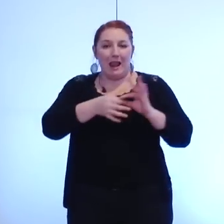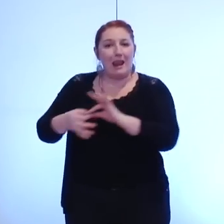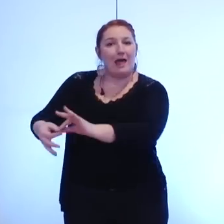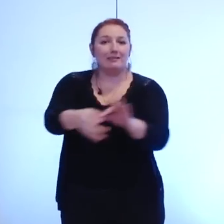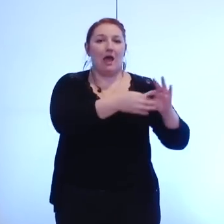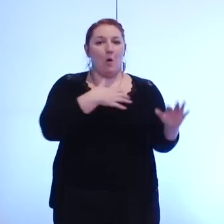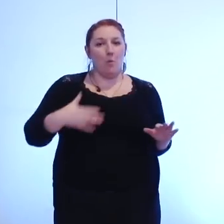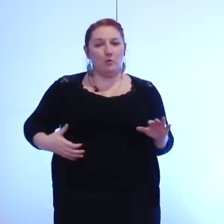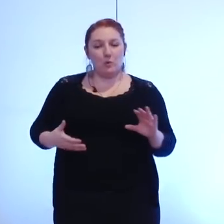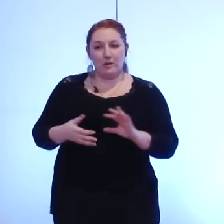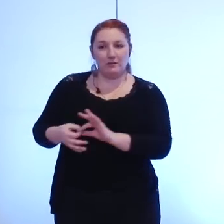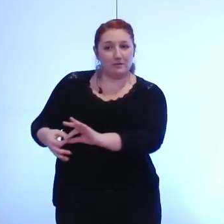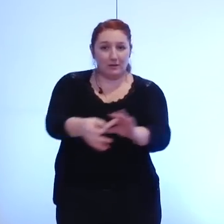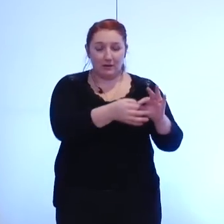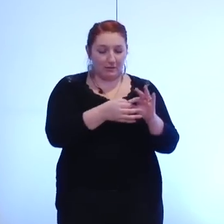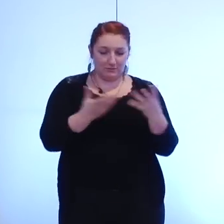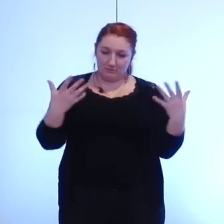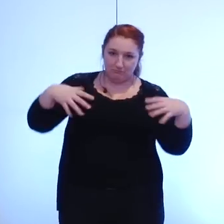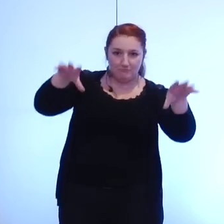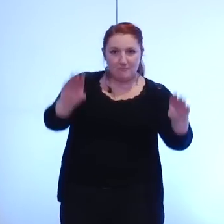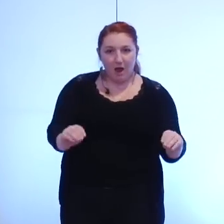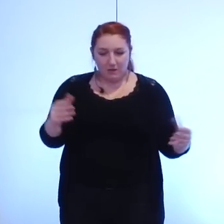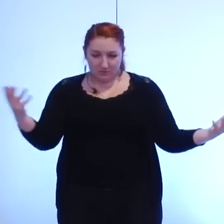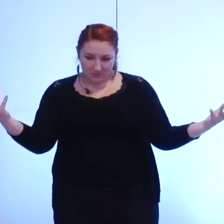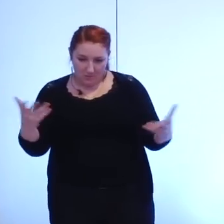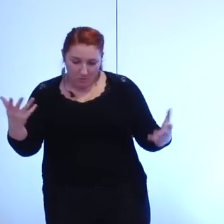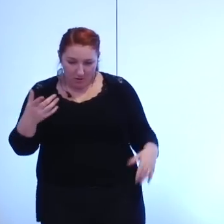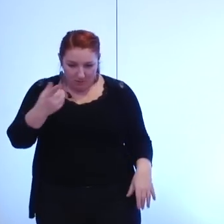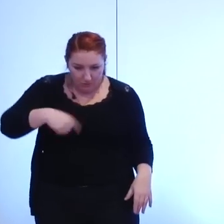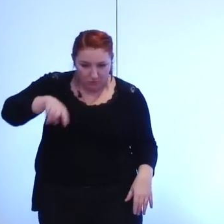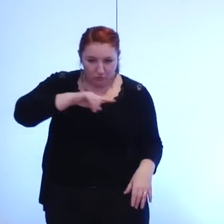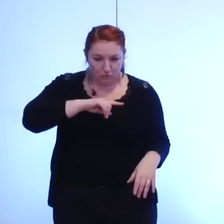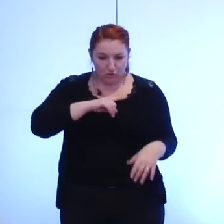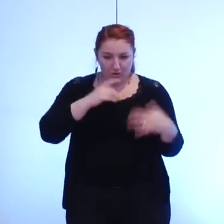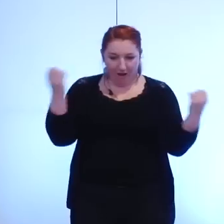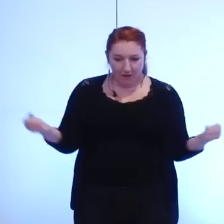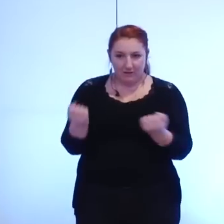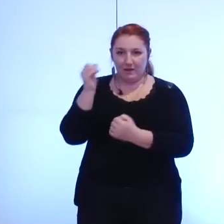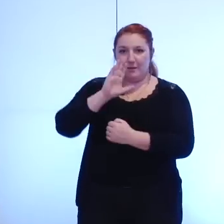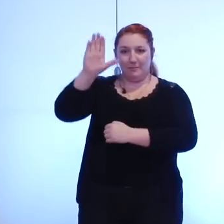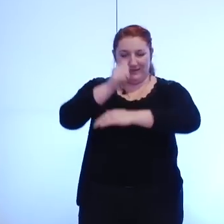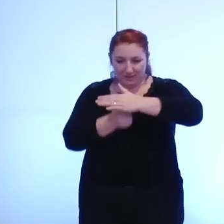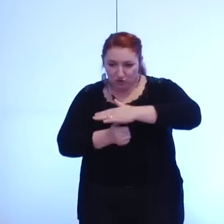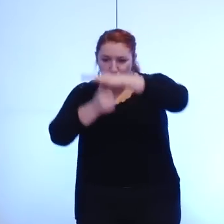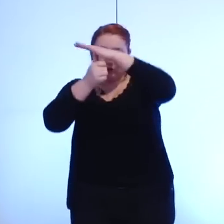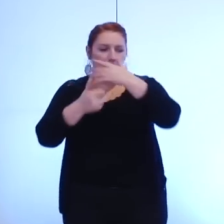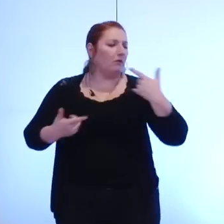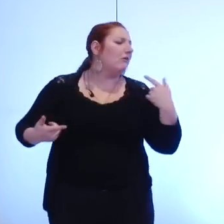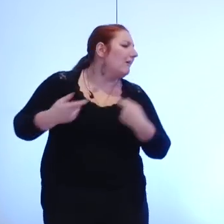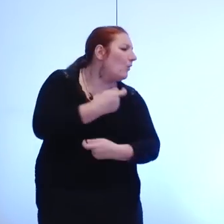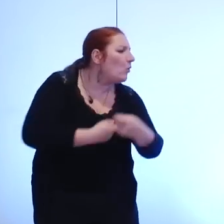où nous nous appuyons autant sur les activités de centralité qu'elles soient économiques